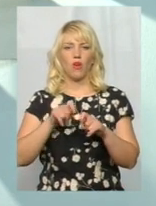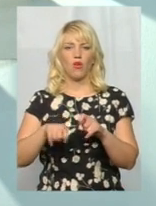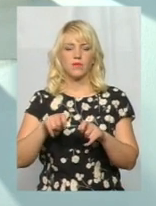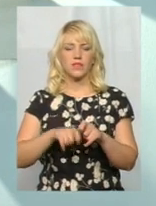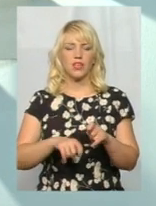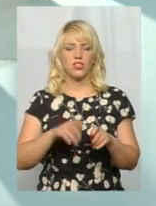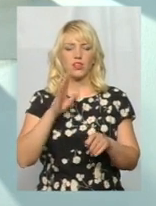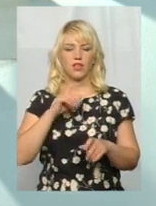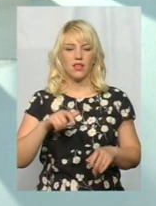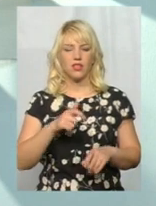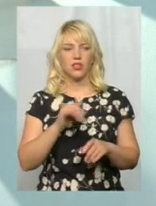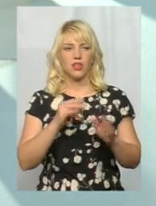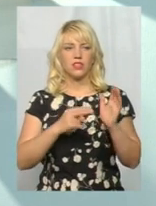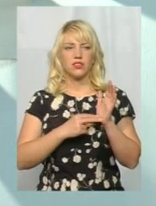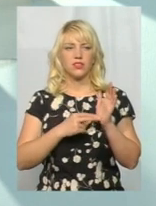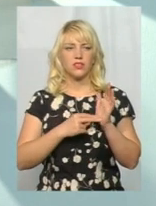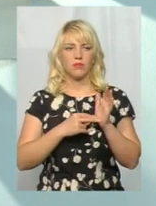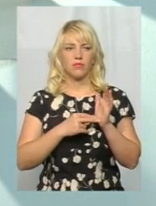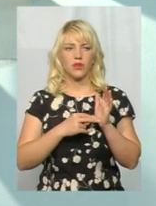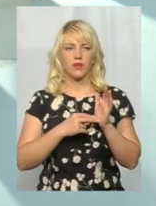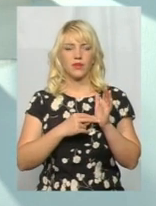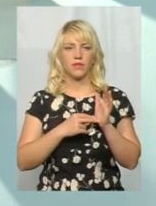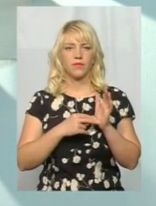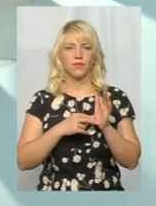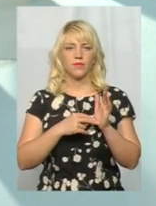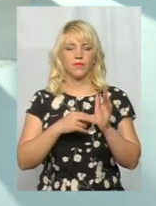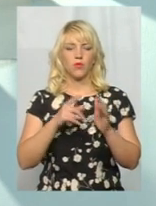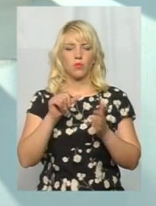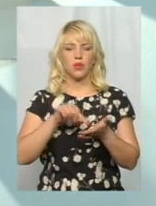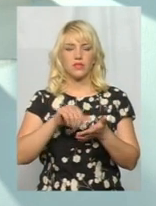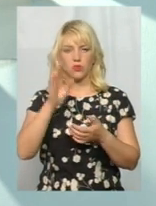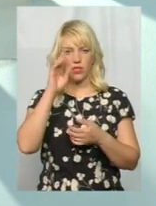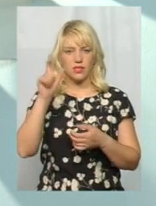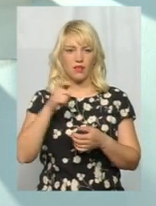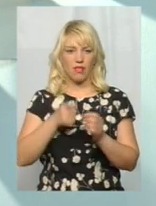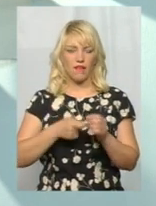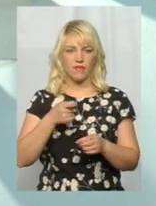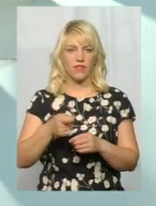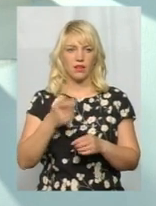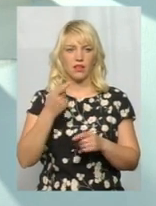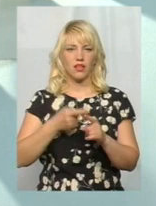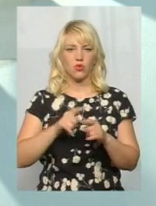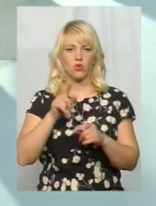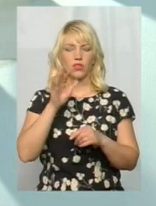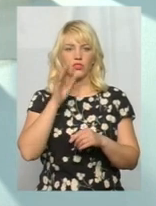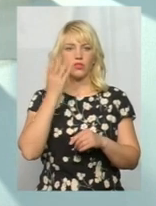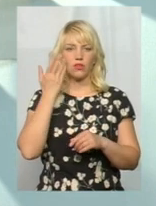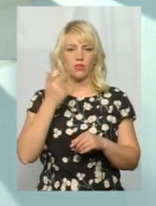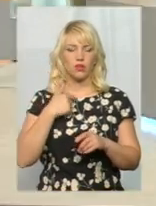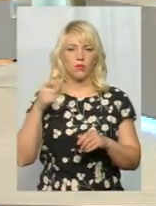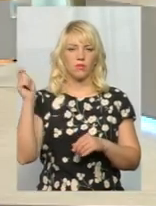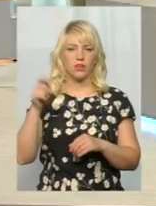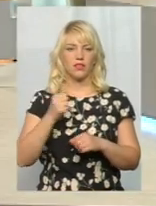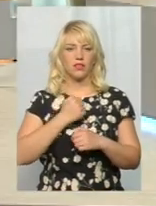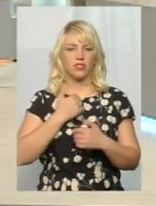самі заходи державного нагляду контролю у присутності заявника. На той час, коли ми приїхали, на жаль, пройшов вже тиждень після